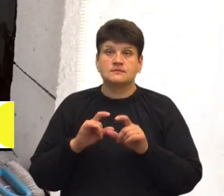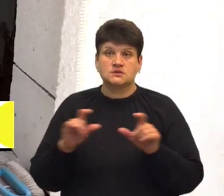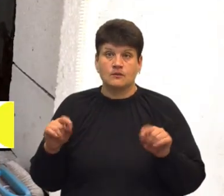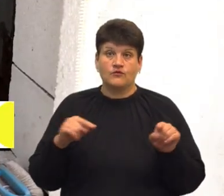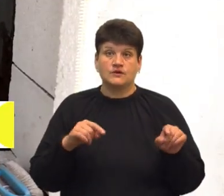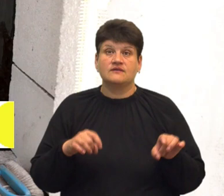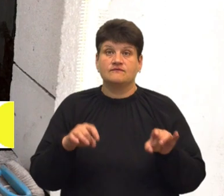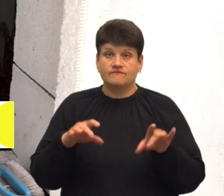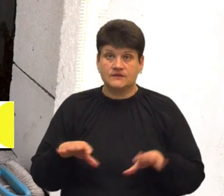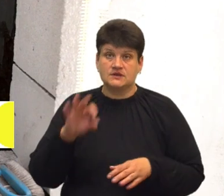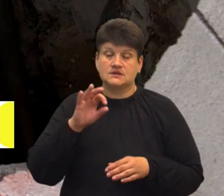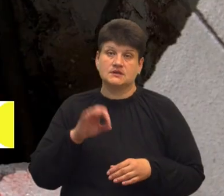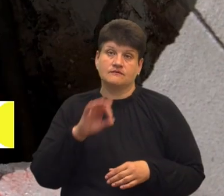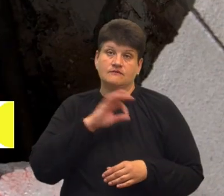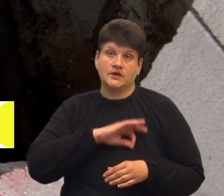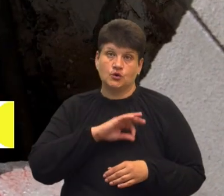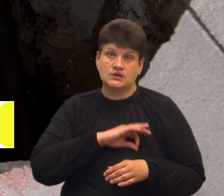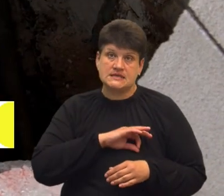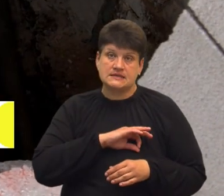вирішили використати її під...